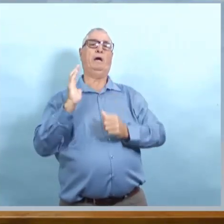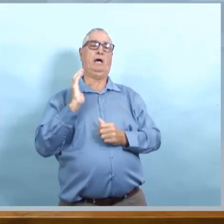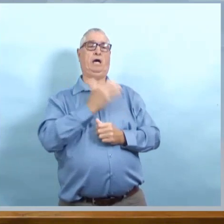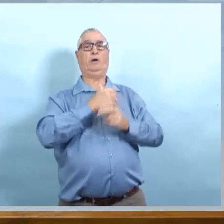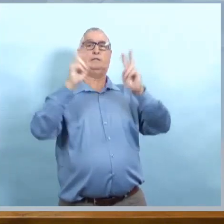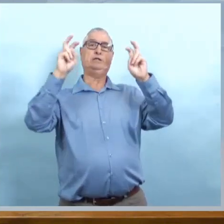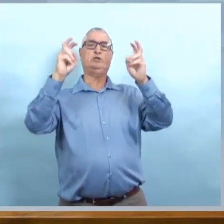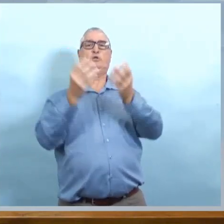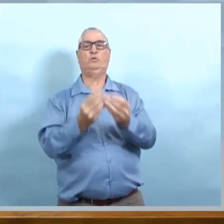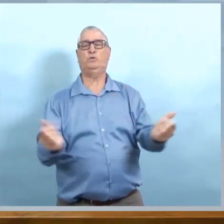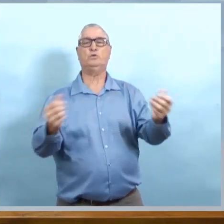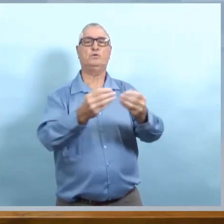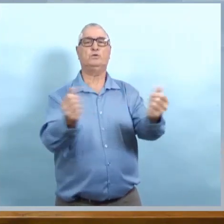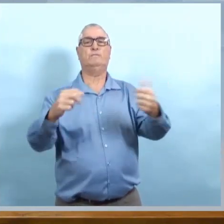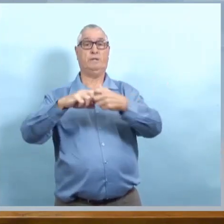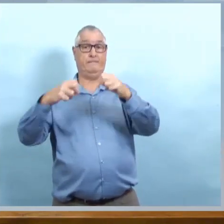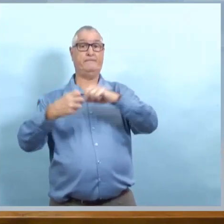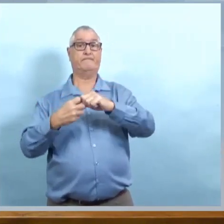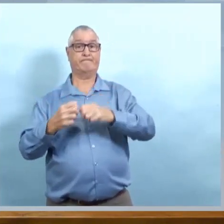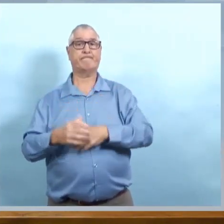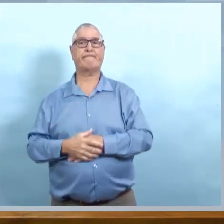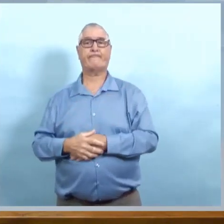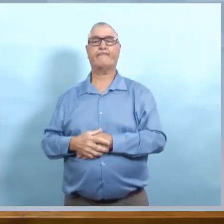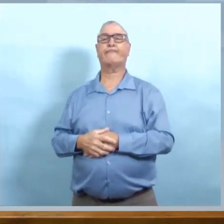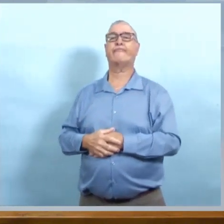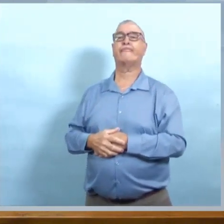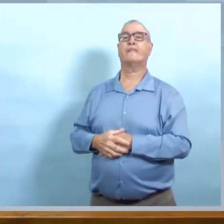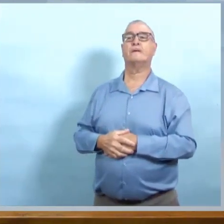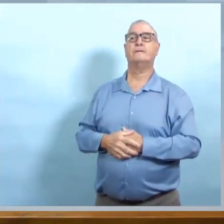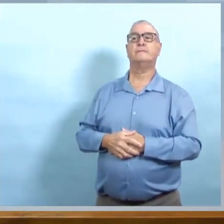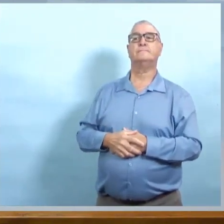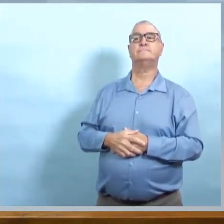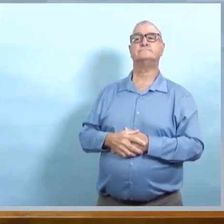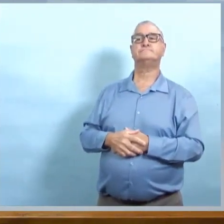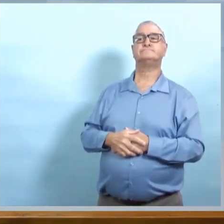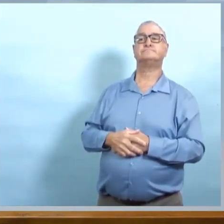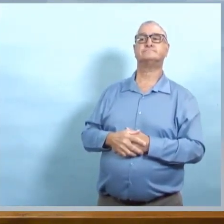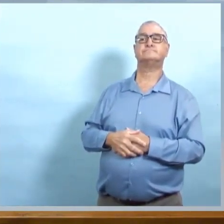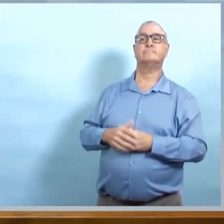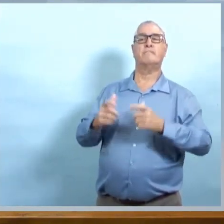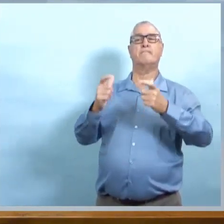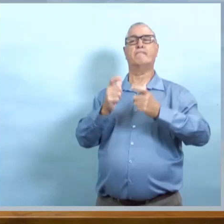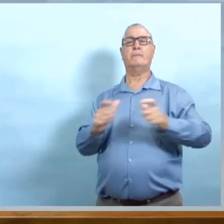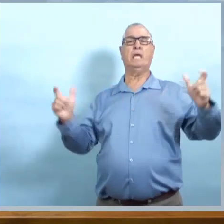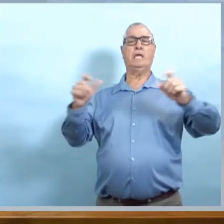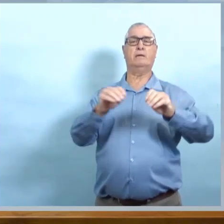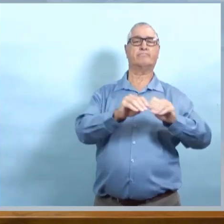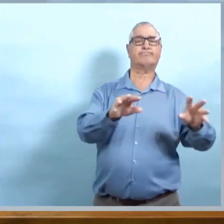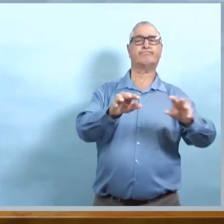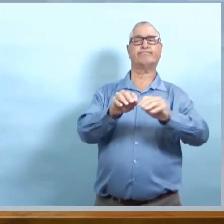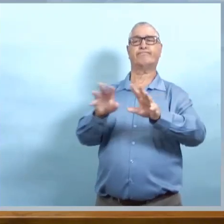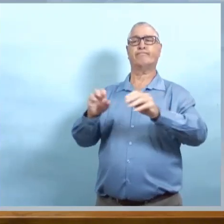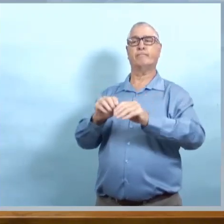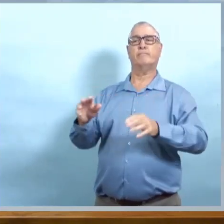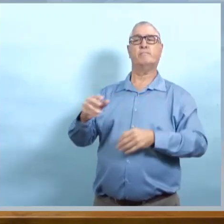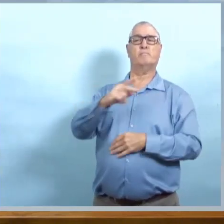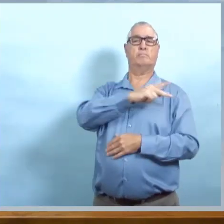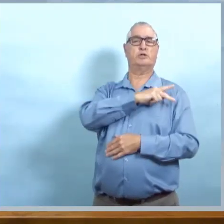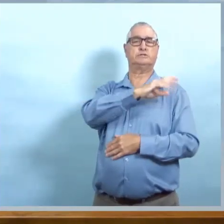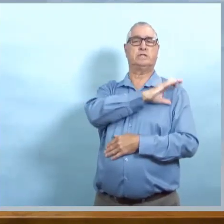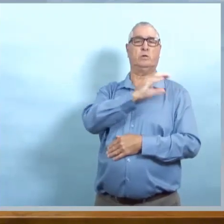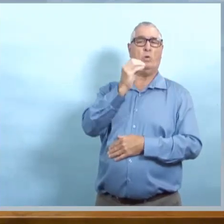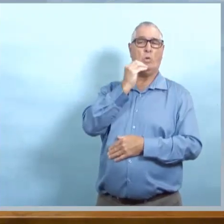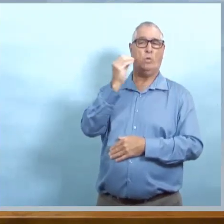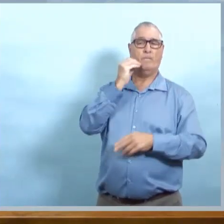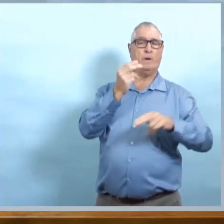possible d'arriver à ce niveau d'adoption, mais on doit faire ce qu'on peut et c'est un autre outil qu'on peut utiliser dans cette intervention très complexe à la